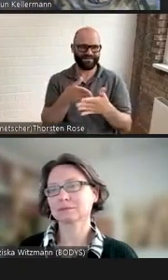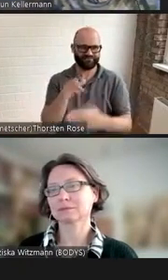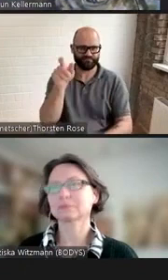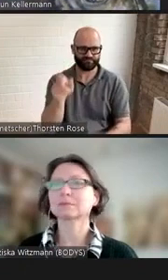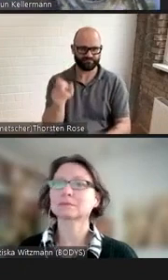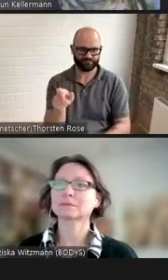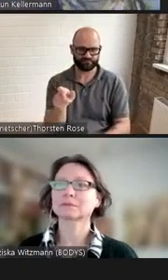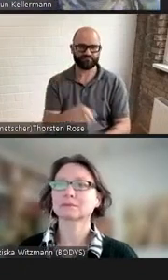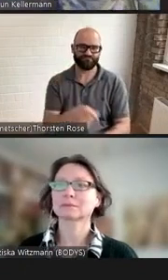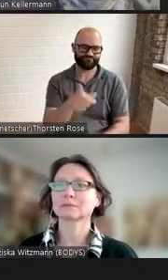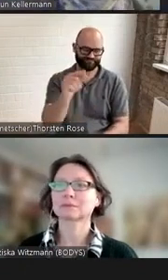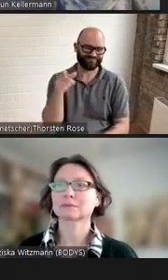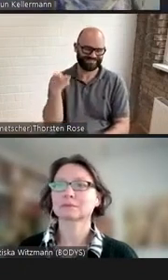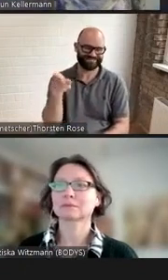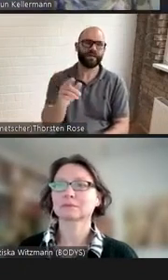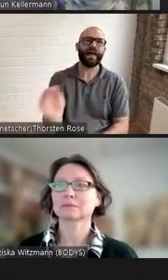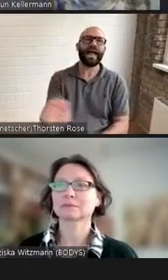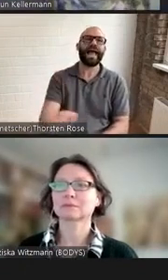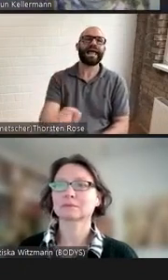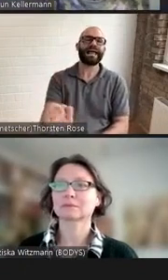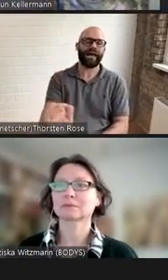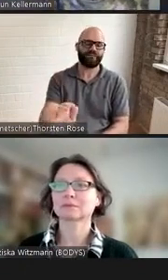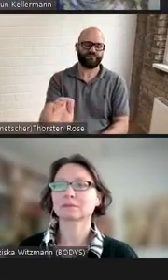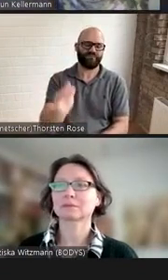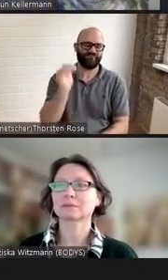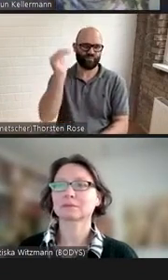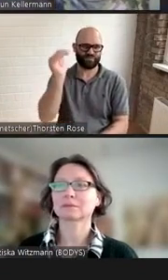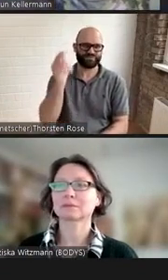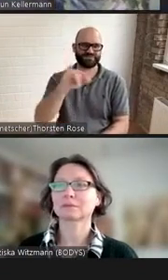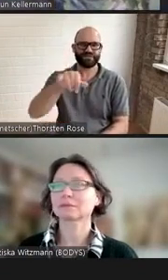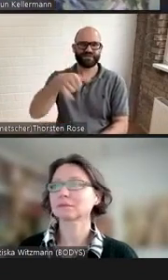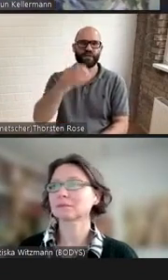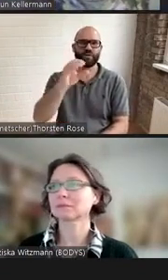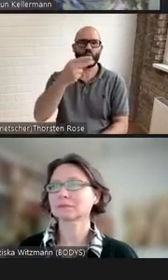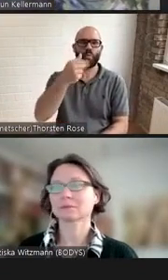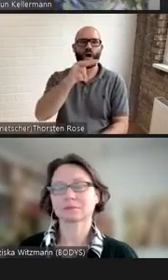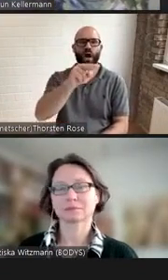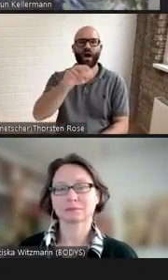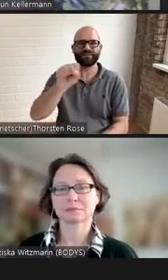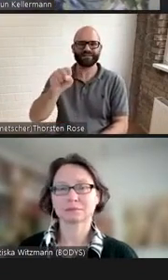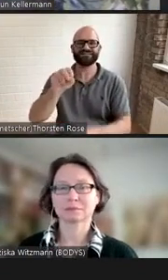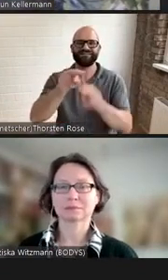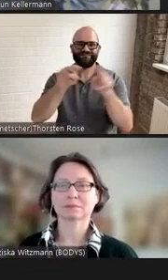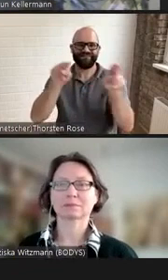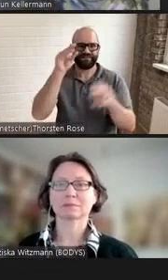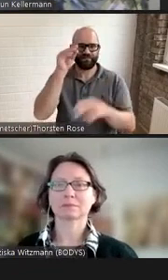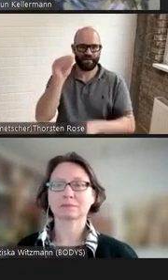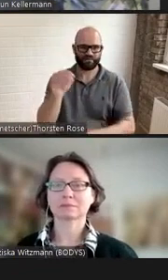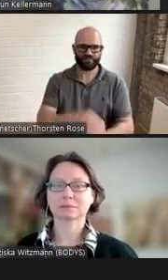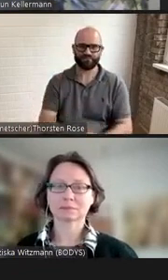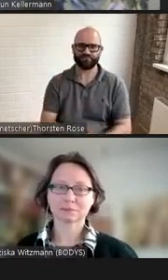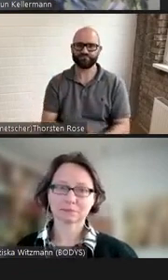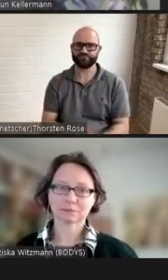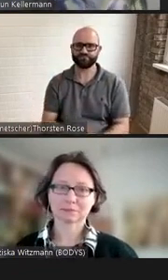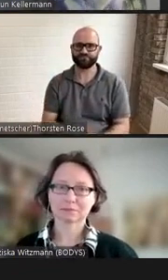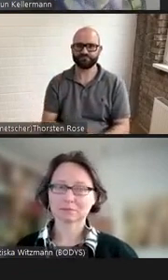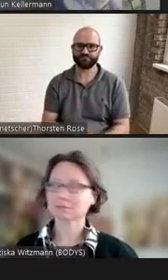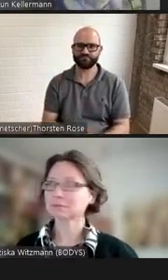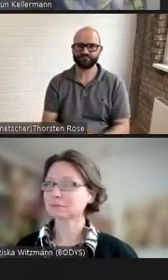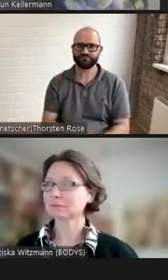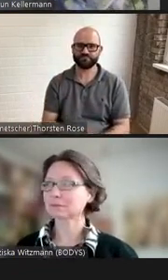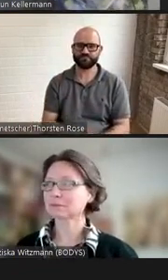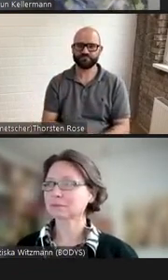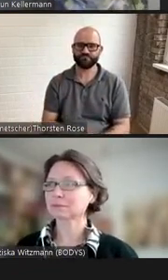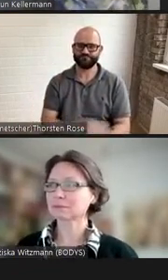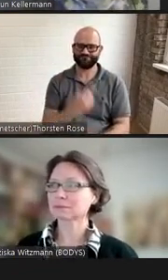neilwüchsige Johannes Friedemann, der eben seit seiner